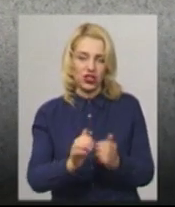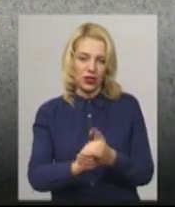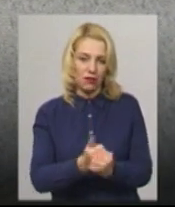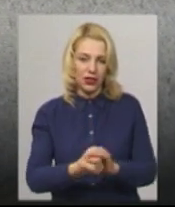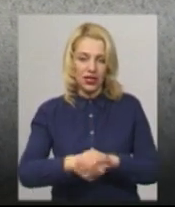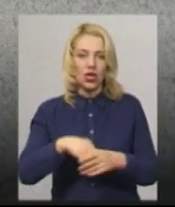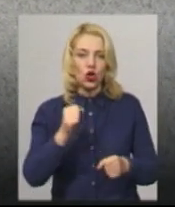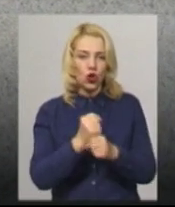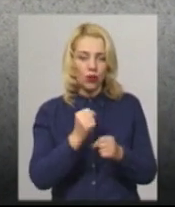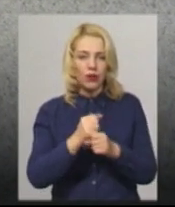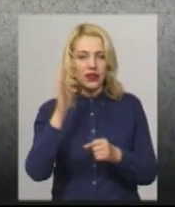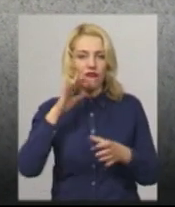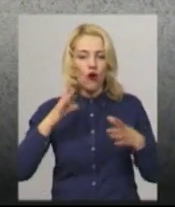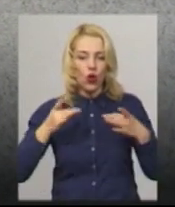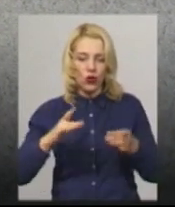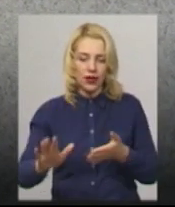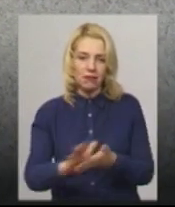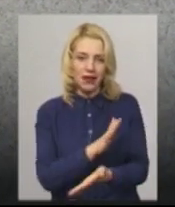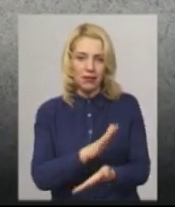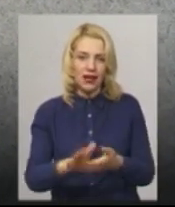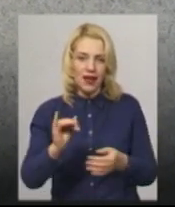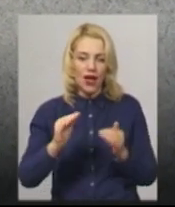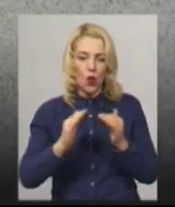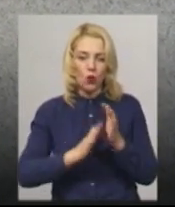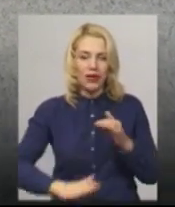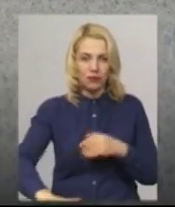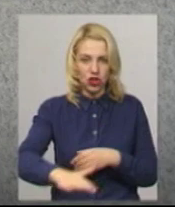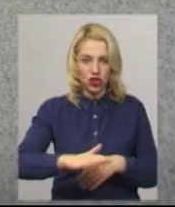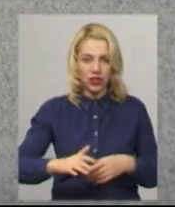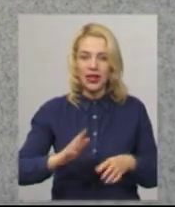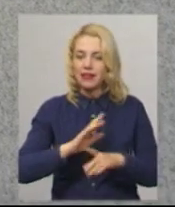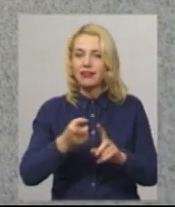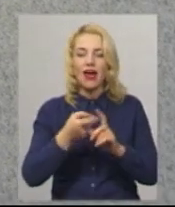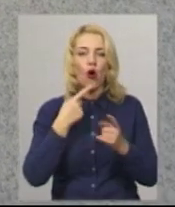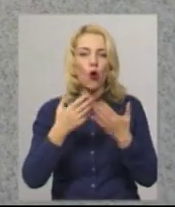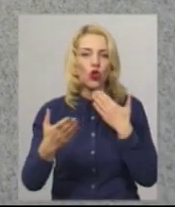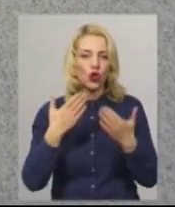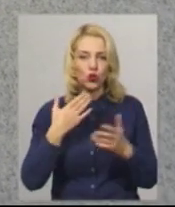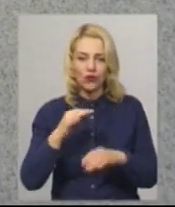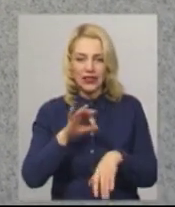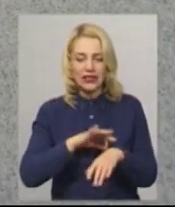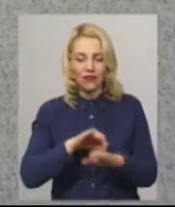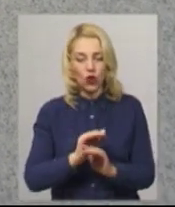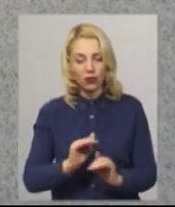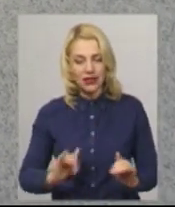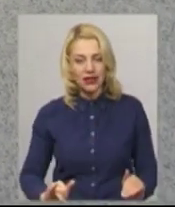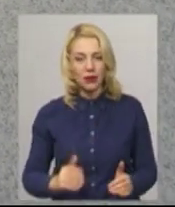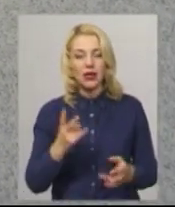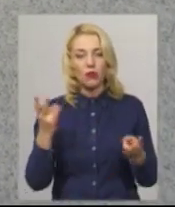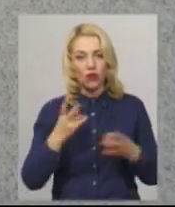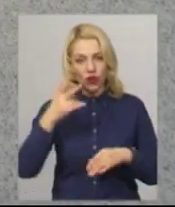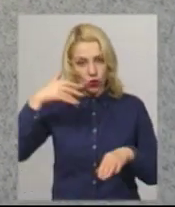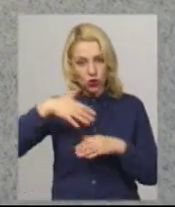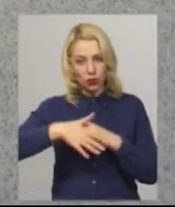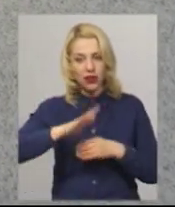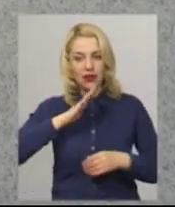вологе прибирання в приміщенні. Не контактувати з хворими дітьми. Ну і мають розуміти